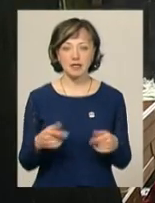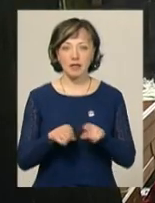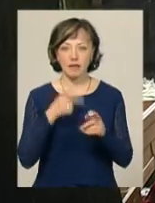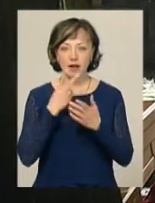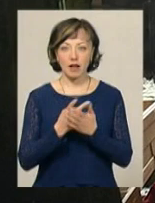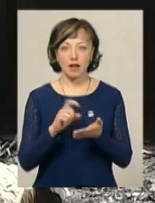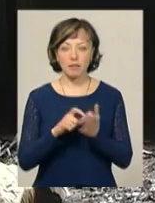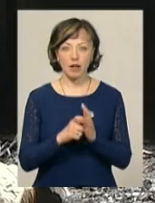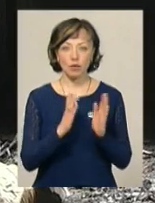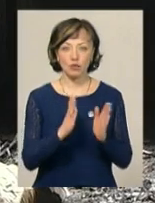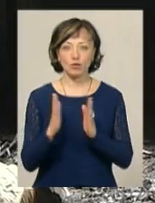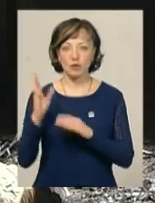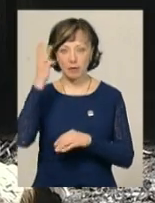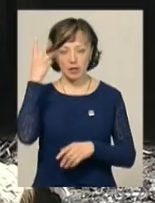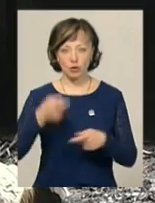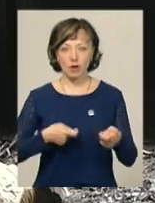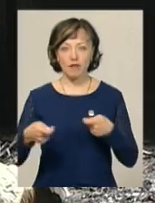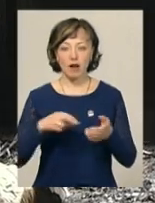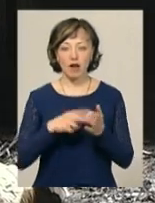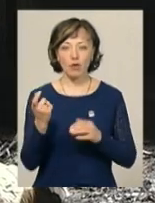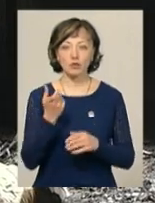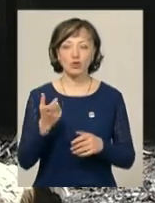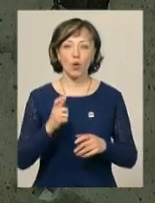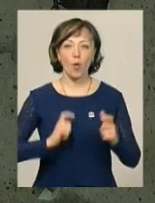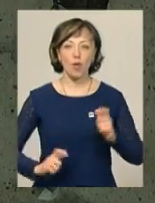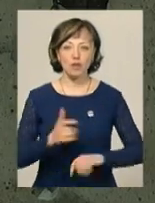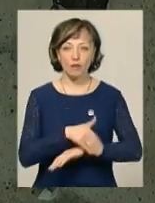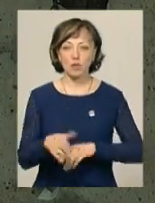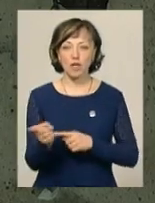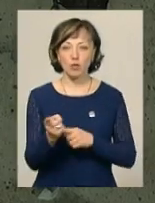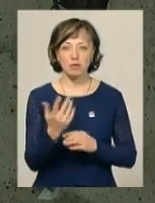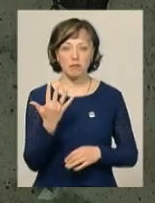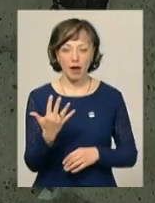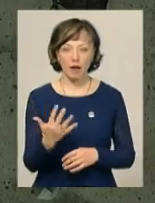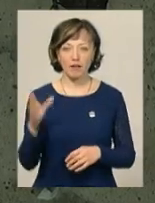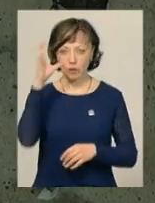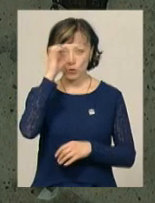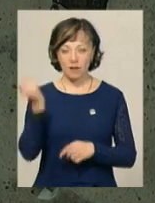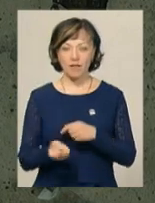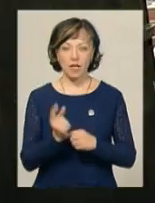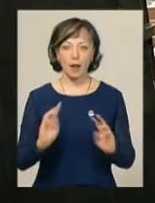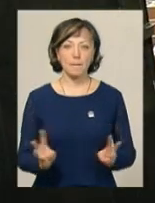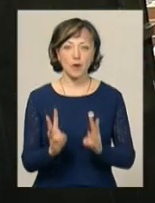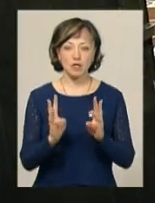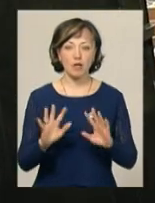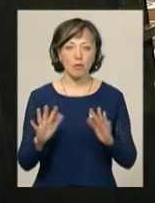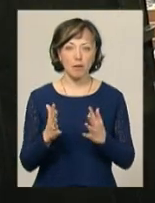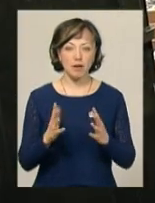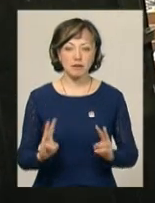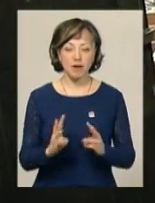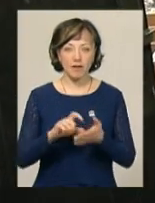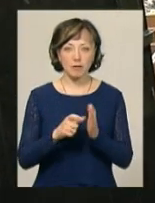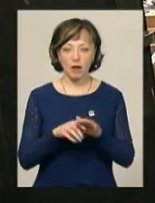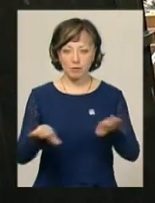жіночого гуртожитку Хмельницького торговельно-економічного коледжу на вулиці Тернопільський, 5, де вночі виникла пожежа. На момент займання в